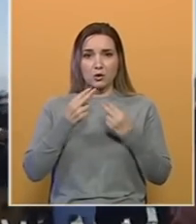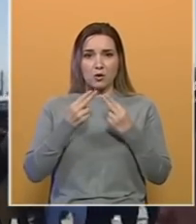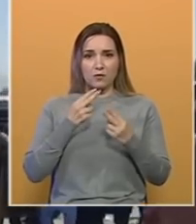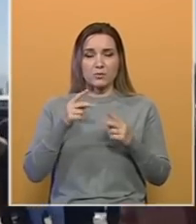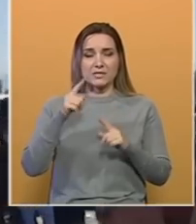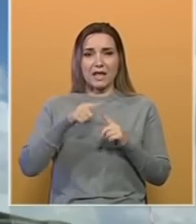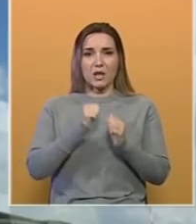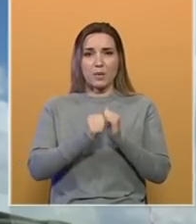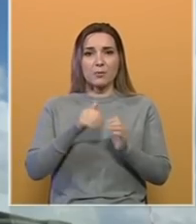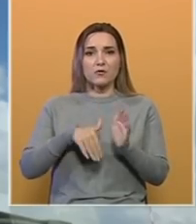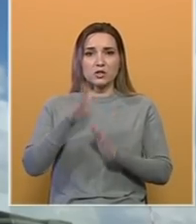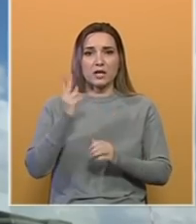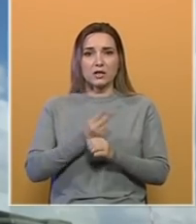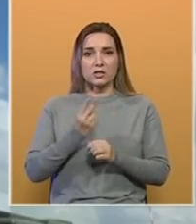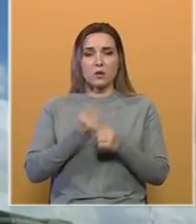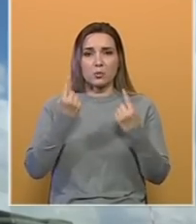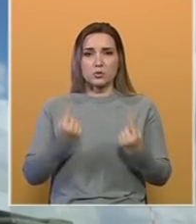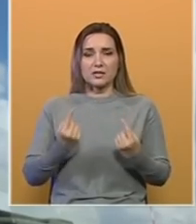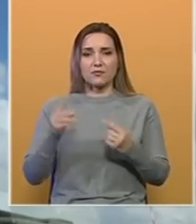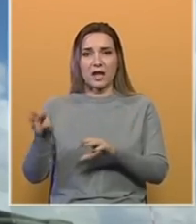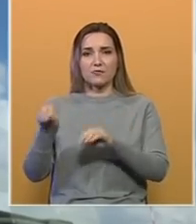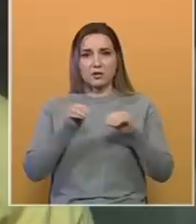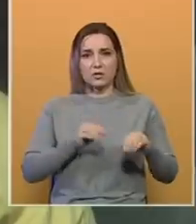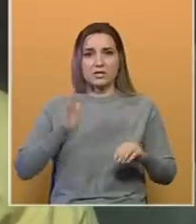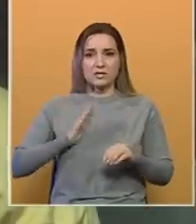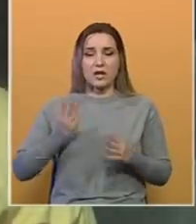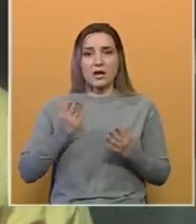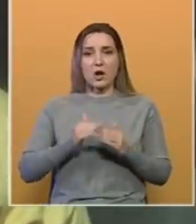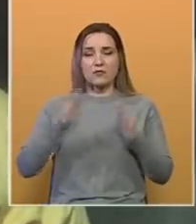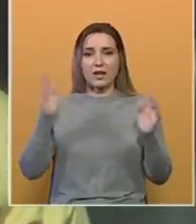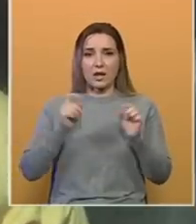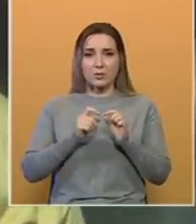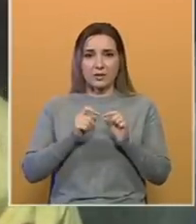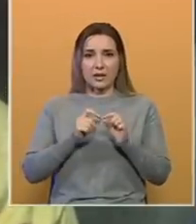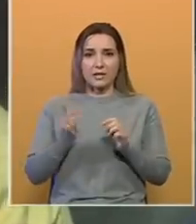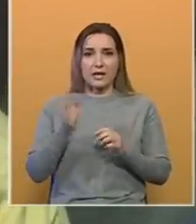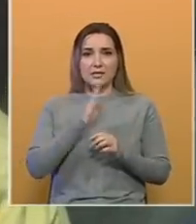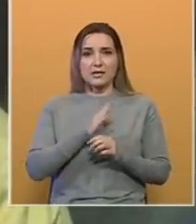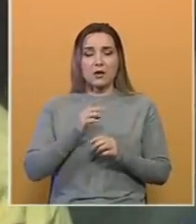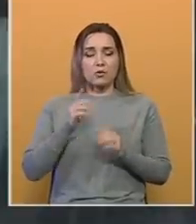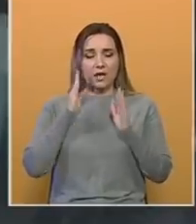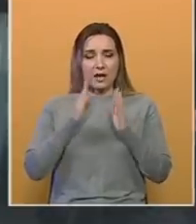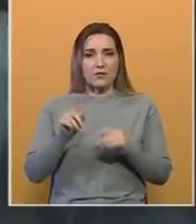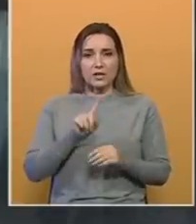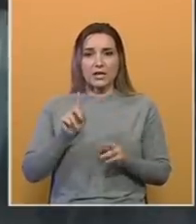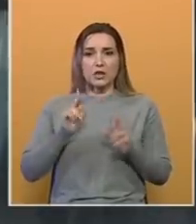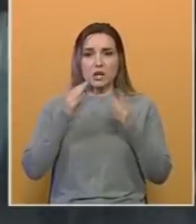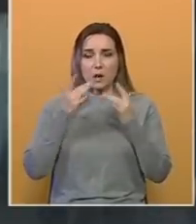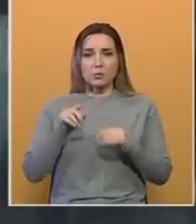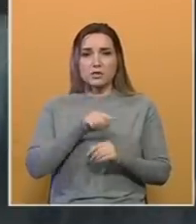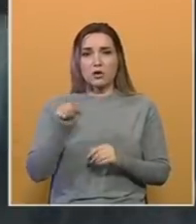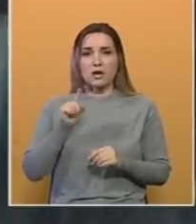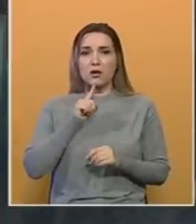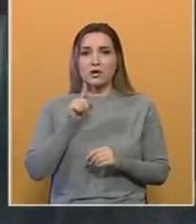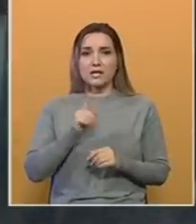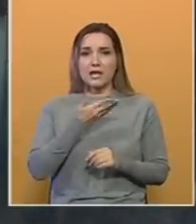Talibanima, većina država obustavala je evakuaciju civila, poput Velike Britanije. Zapadne sile uvjeravaju da neće napustiti one koji